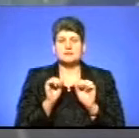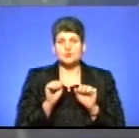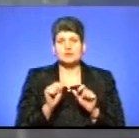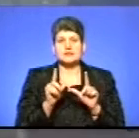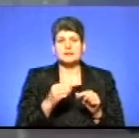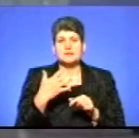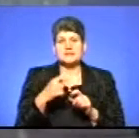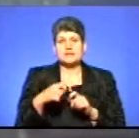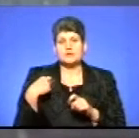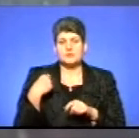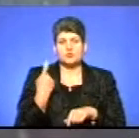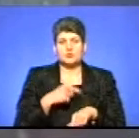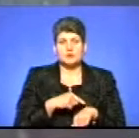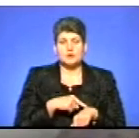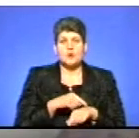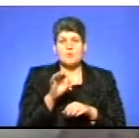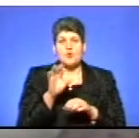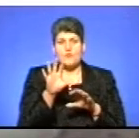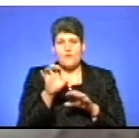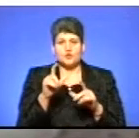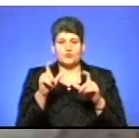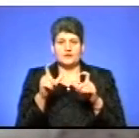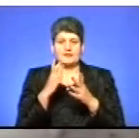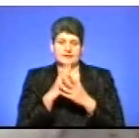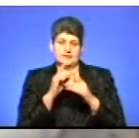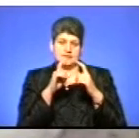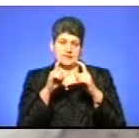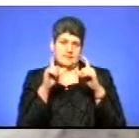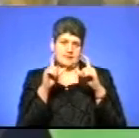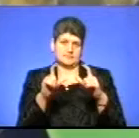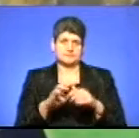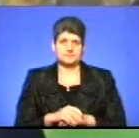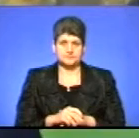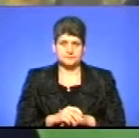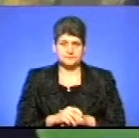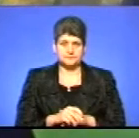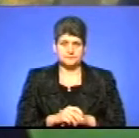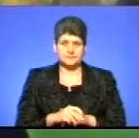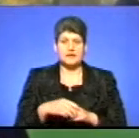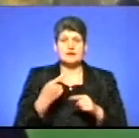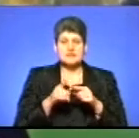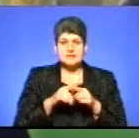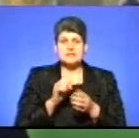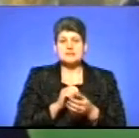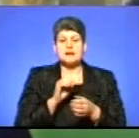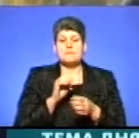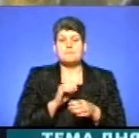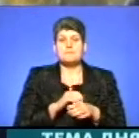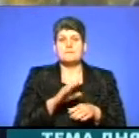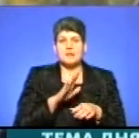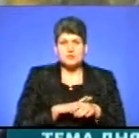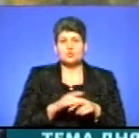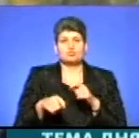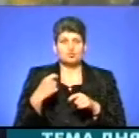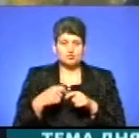50 кілометрів на годину. Про фото- та відеофіксацію водіїв попереджає такий знак у кіпцях. Засіб фіксує правопорушення, про це ми робимо